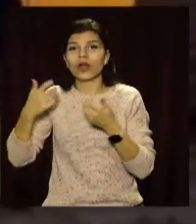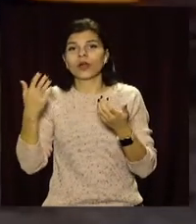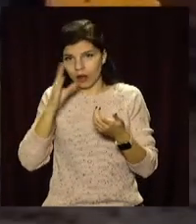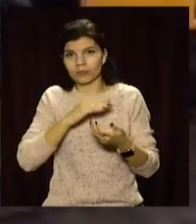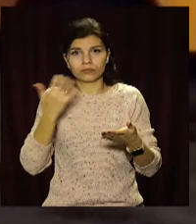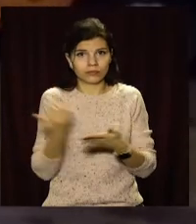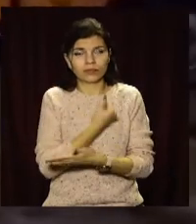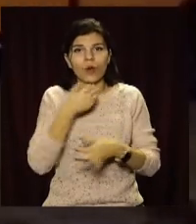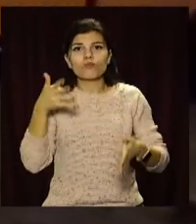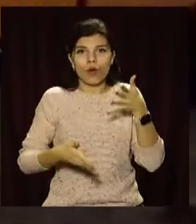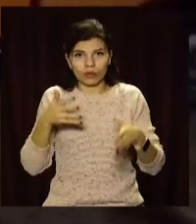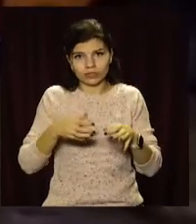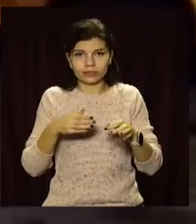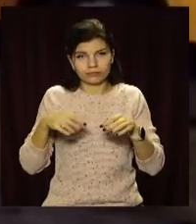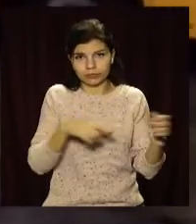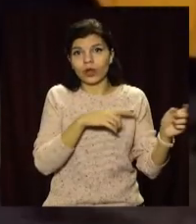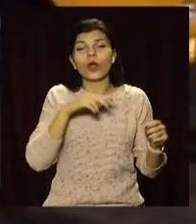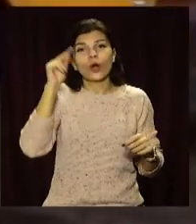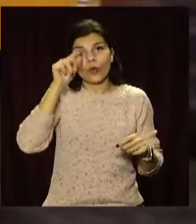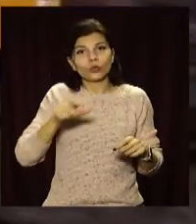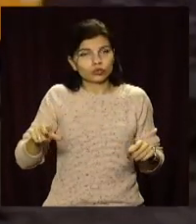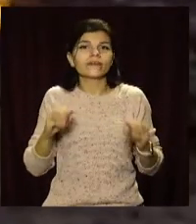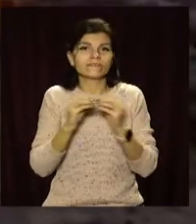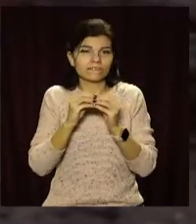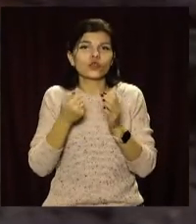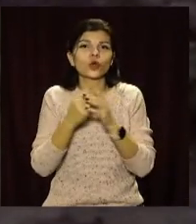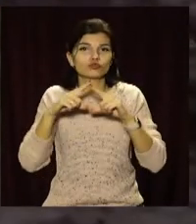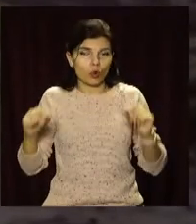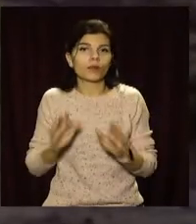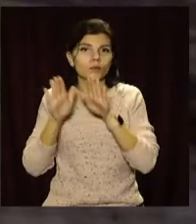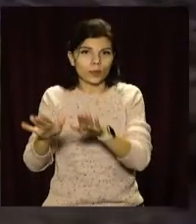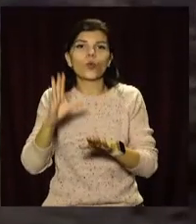автобус із болота. Учні до школи все-таки дісталися.